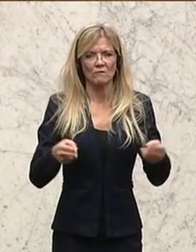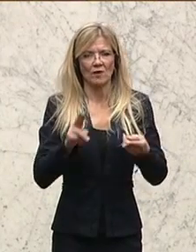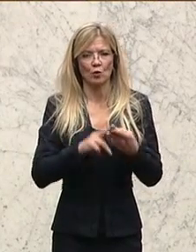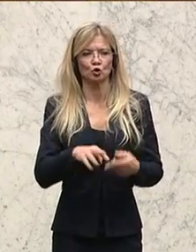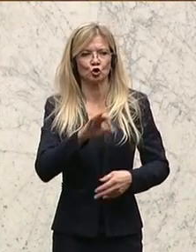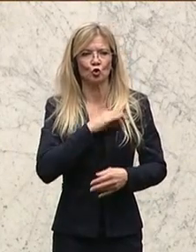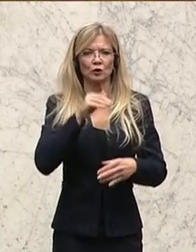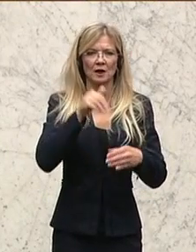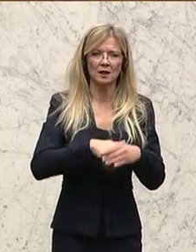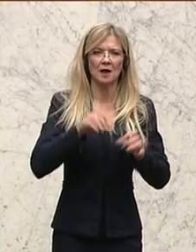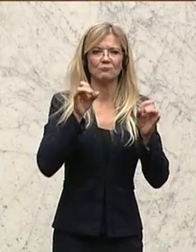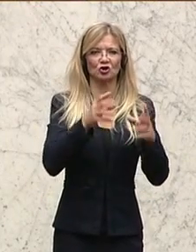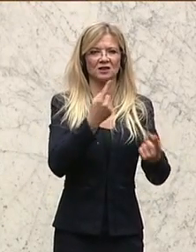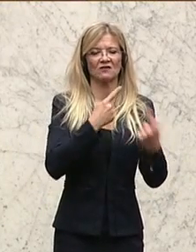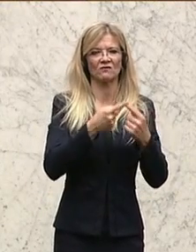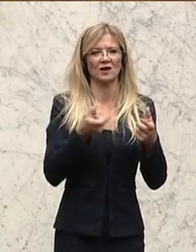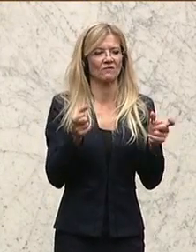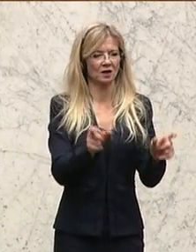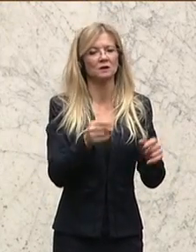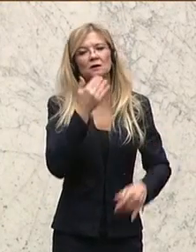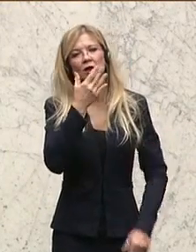Straßenverkehr zu verhindern. Dankeschön.